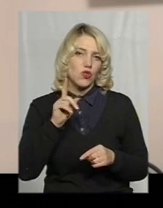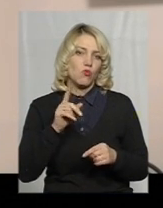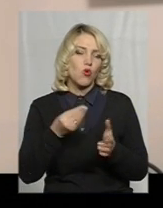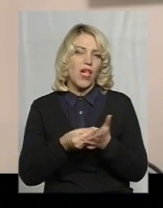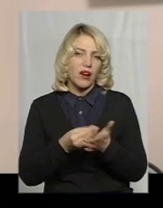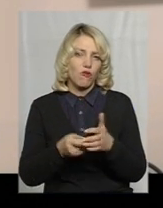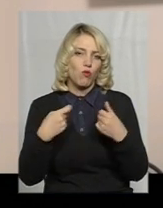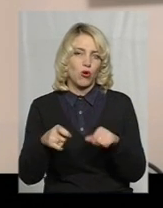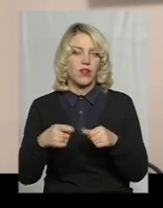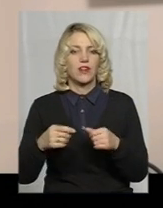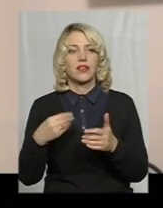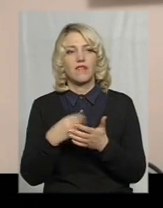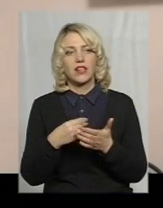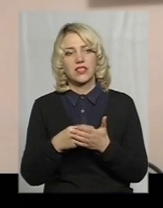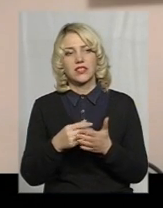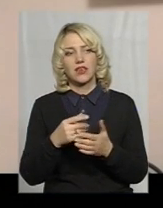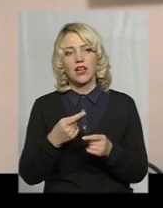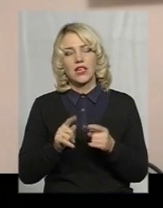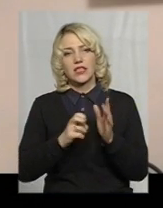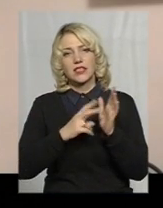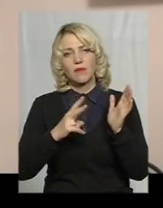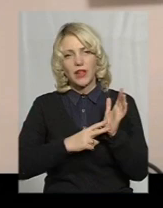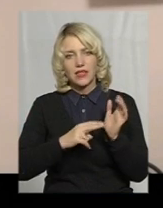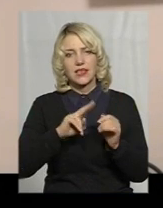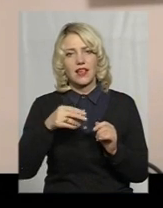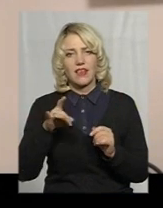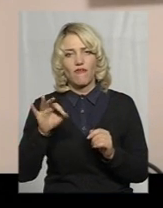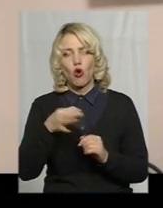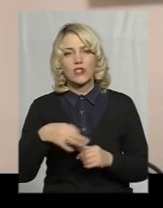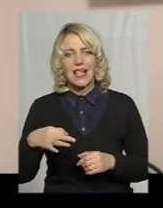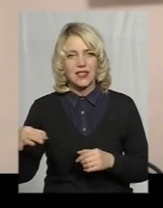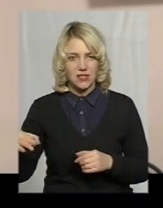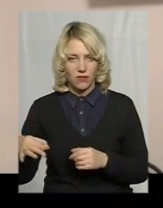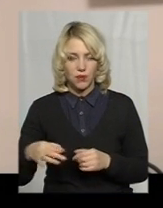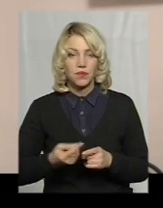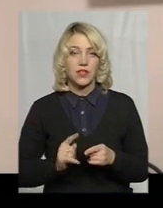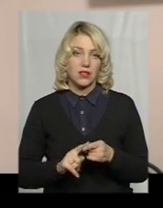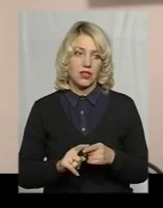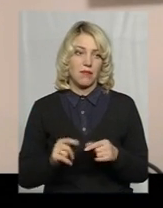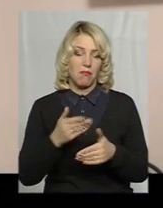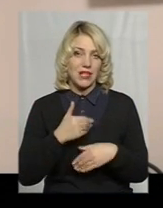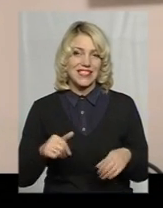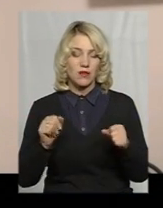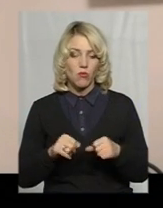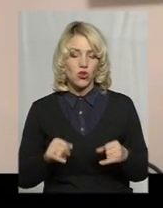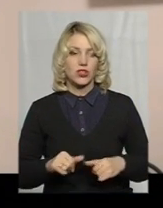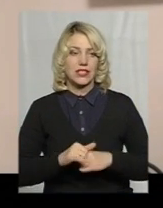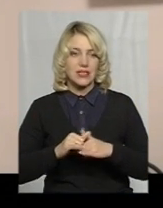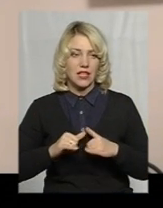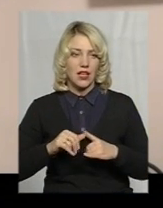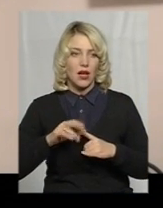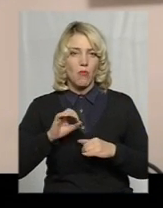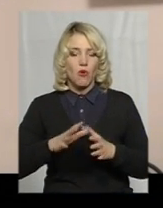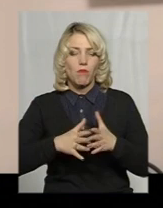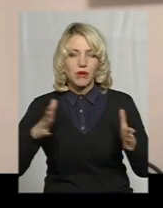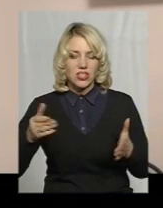Вартість зеленого тарифу приблизно складає 17 євроцентів. Тобто ми зможемо по більшому тарифу продавати, чим